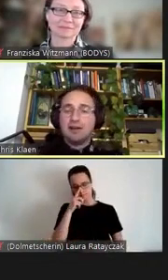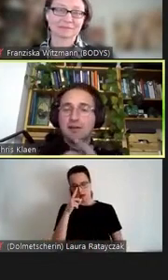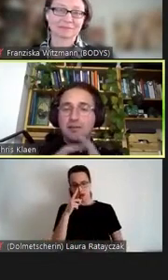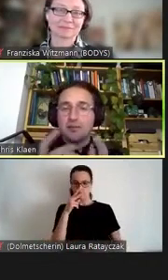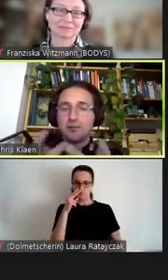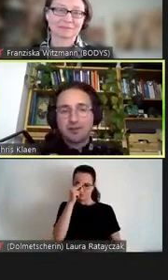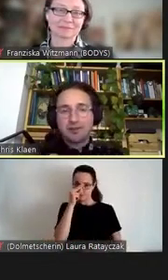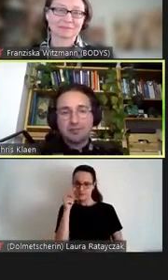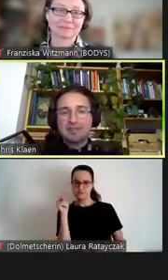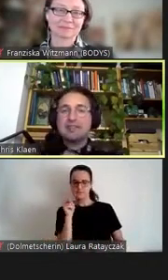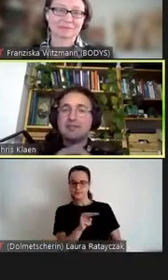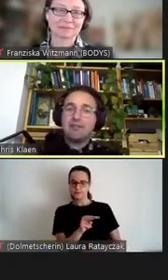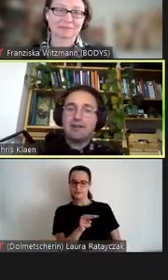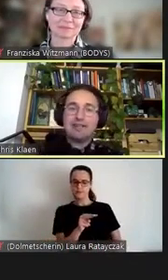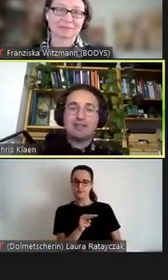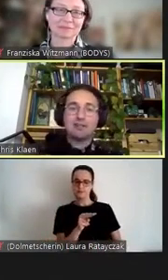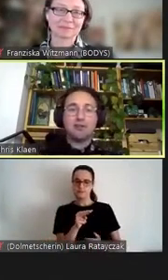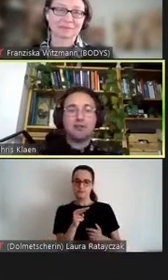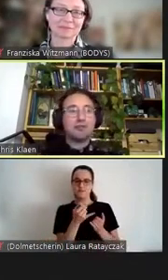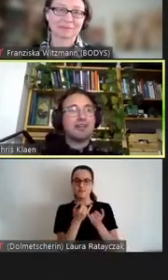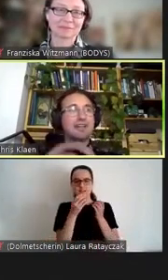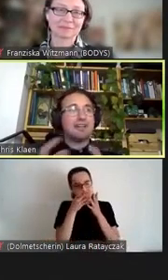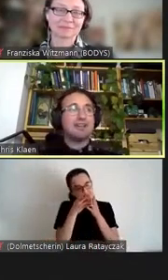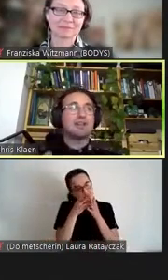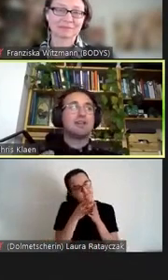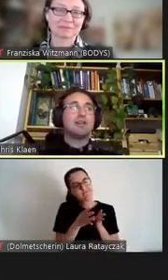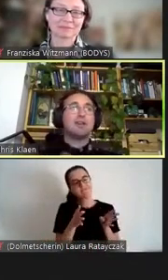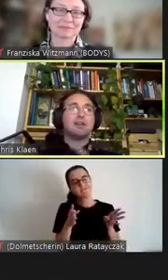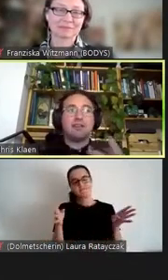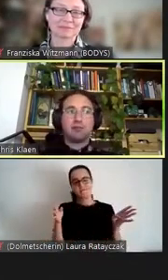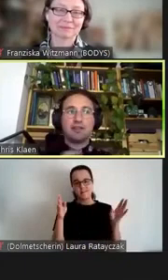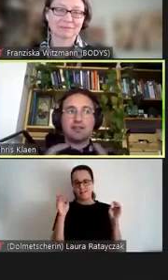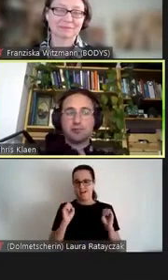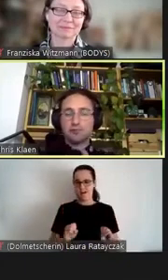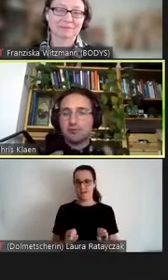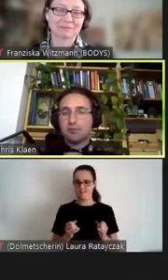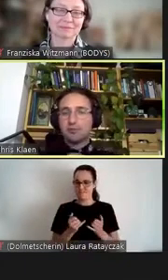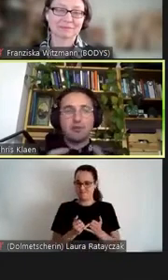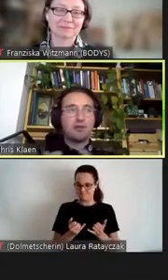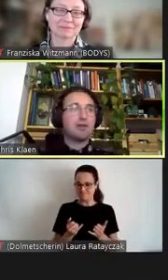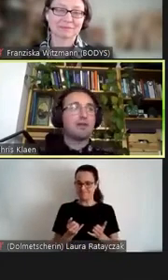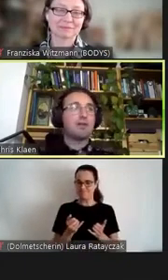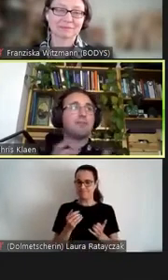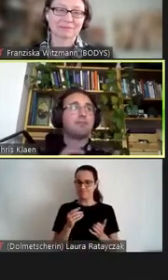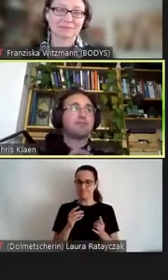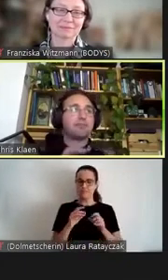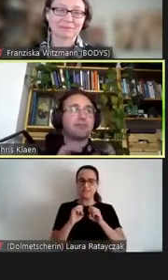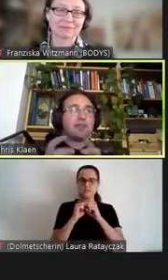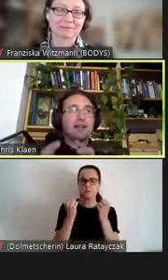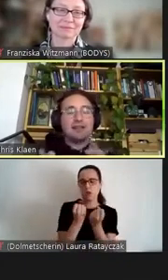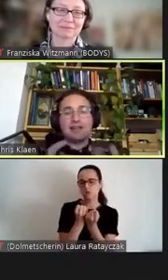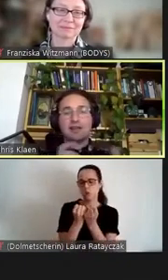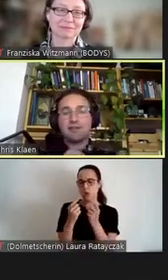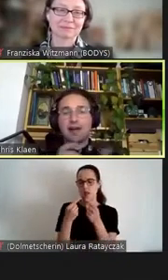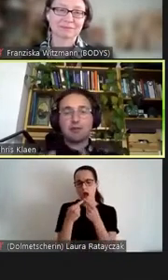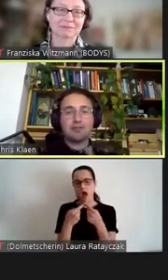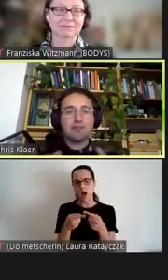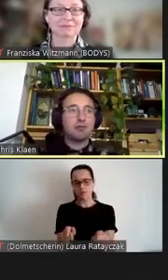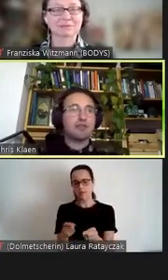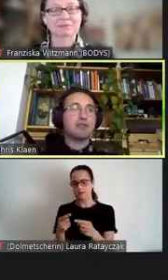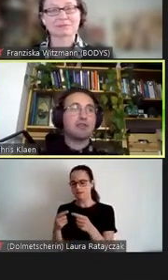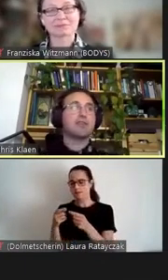unsere Perspektive erweitern können und andere Situationen, andere